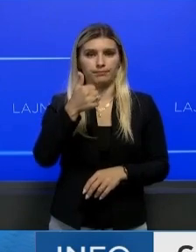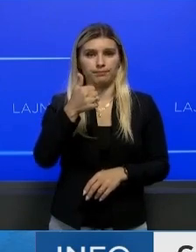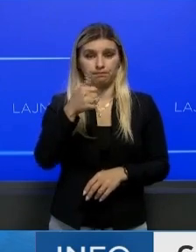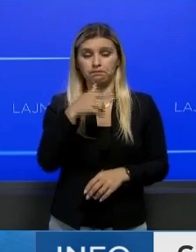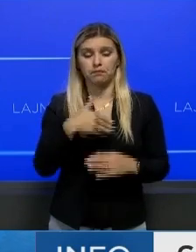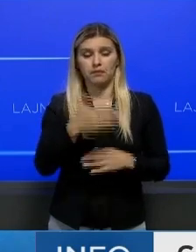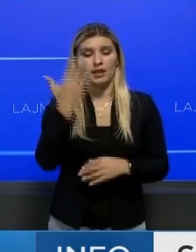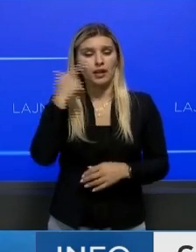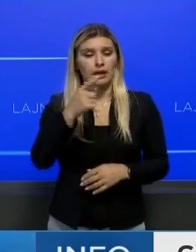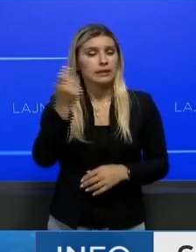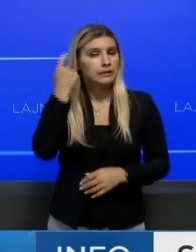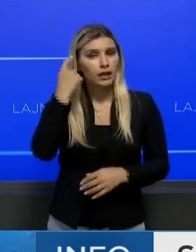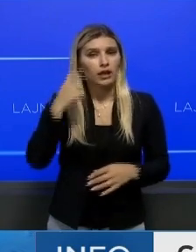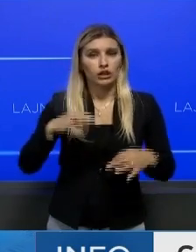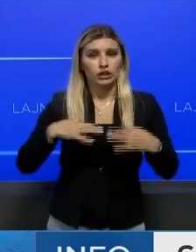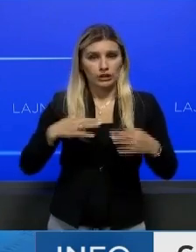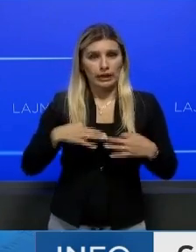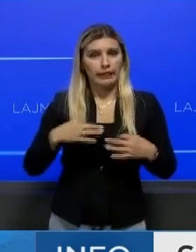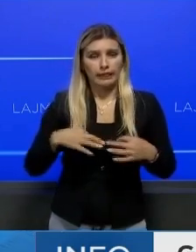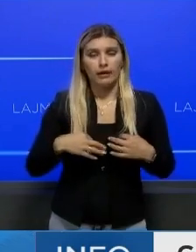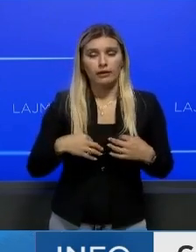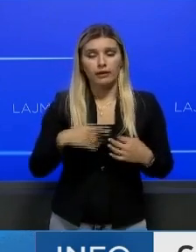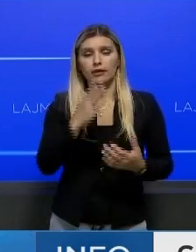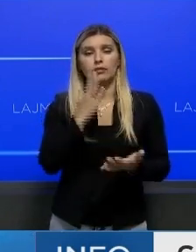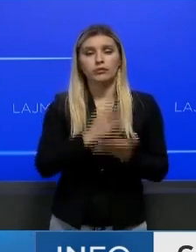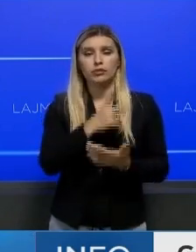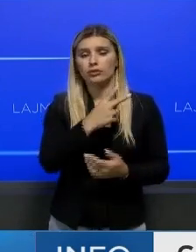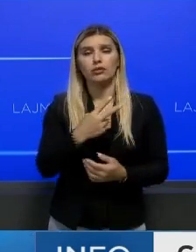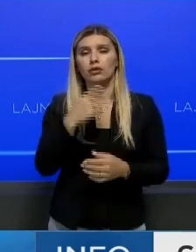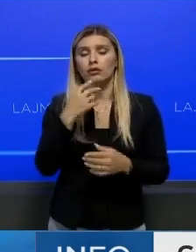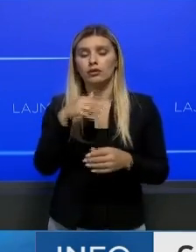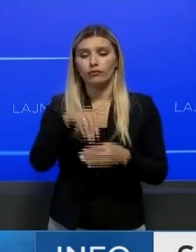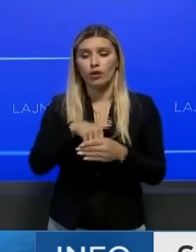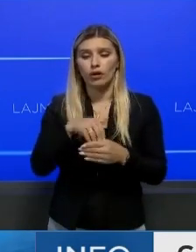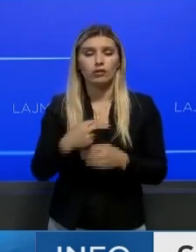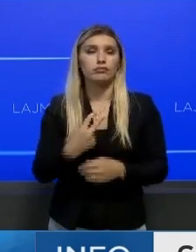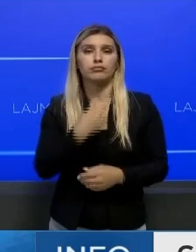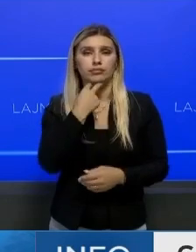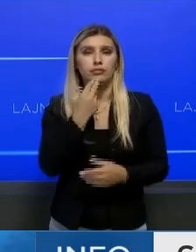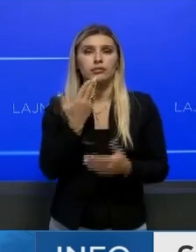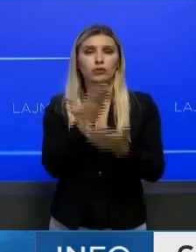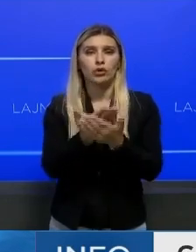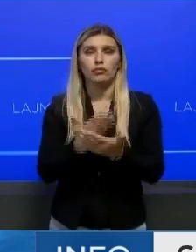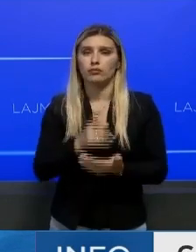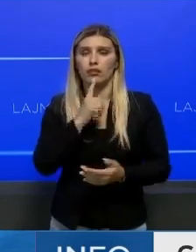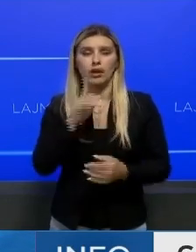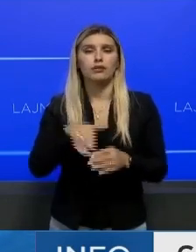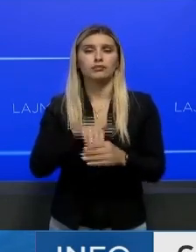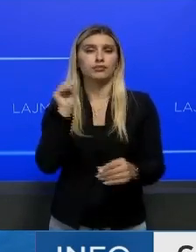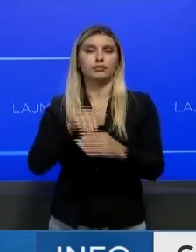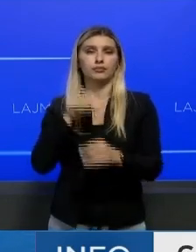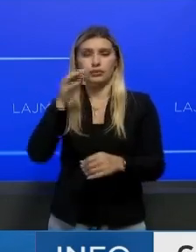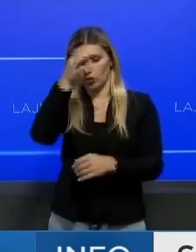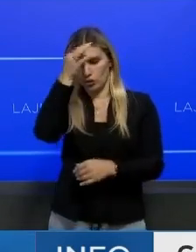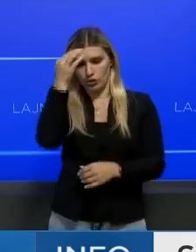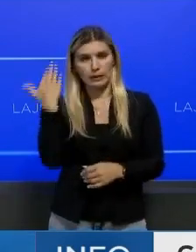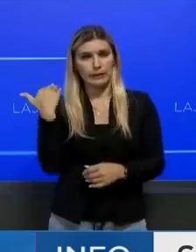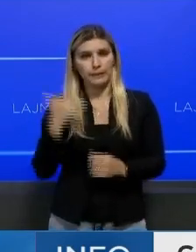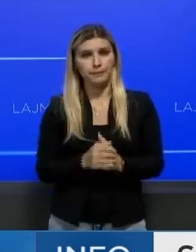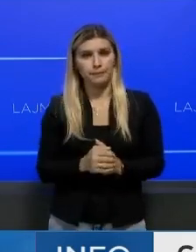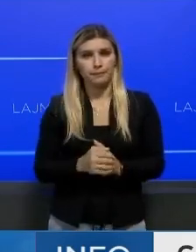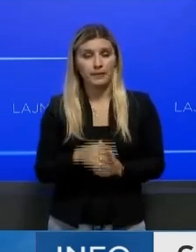Gjavit dhe ministri Iri Rehman Kristi nuk arritën të sigurojnë nominime të mjaftuashme dhe utërhëshën nga garat të hënën.